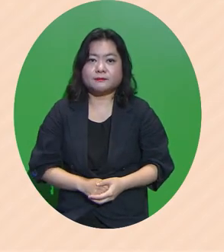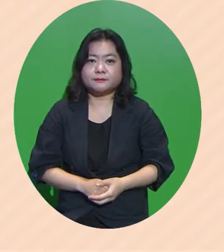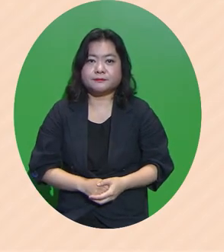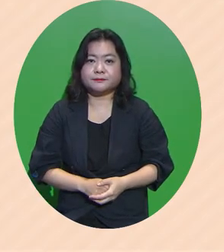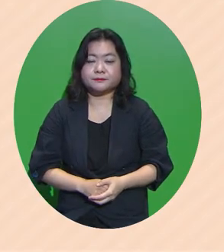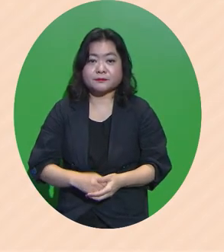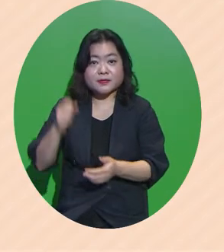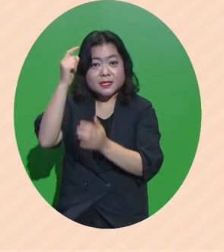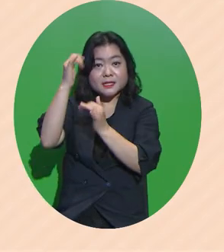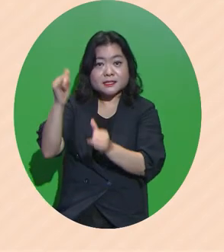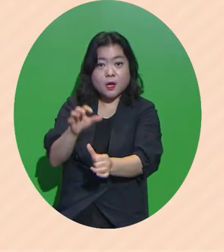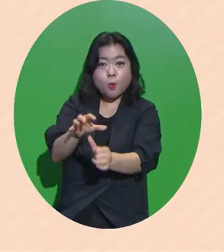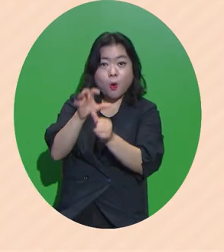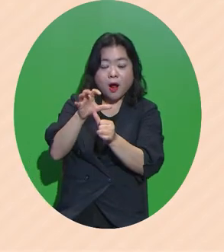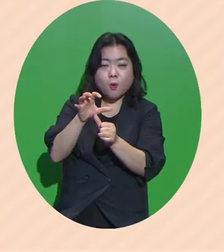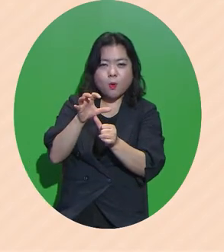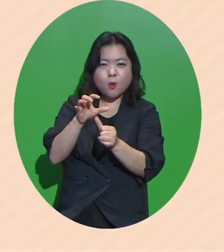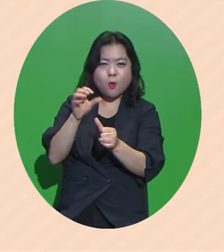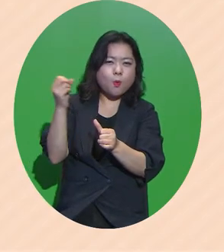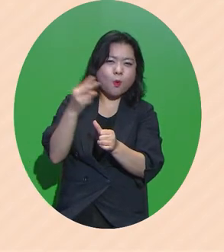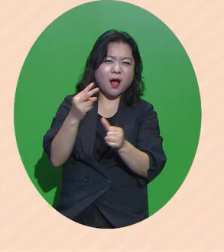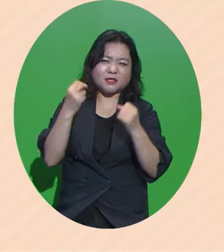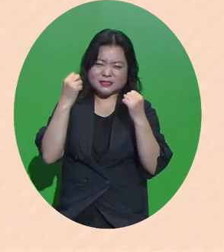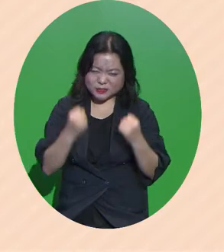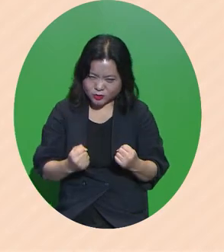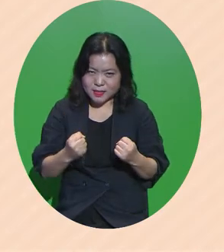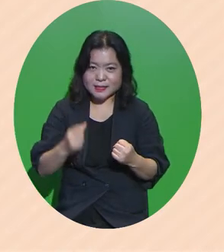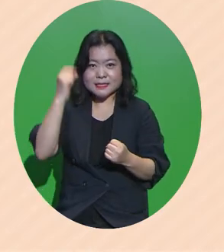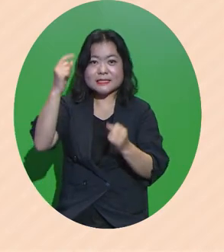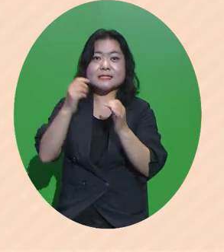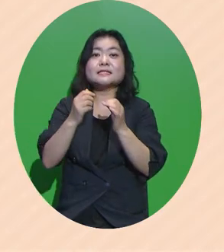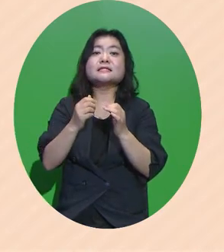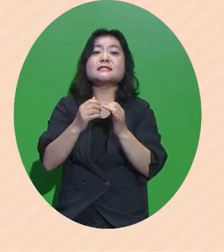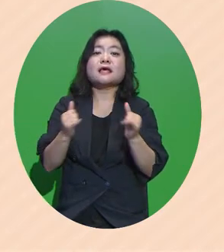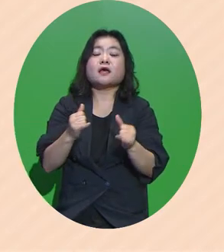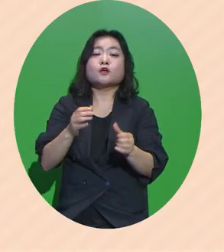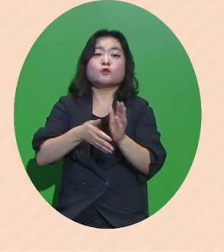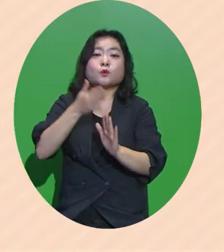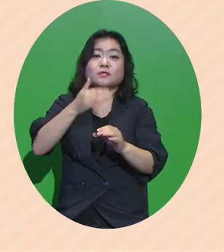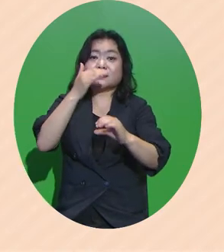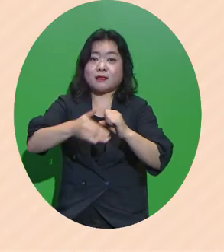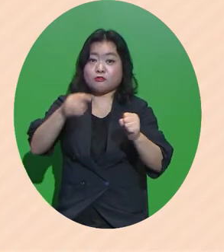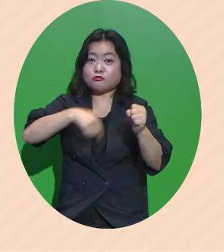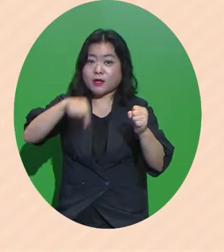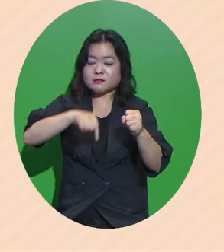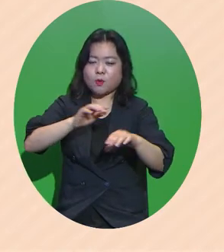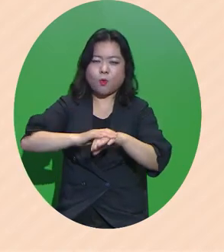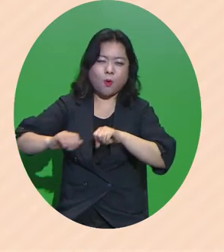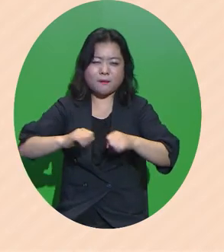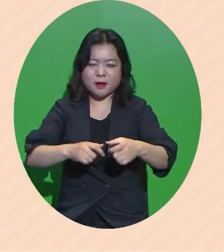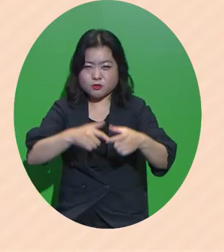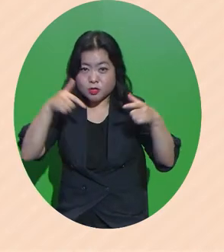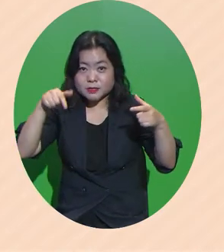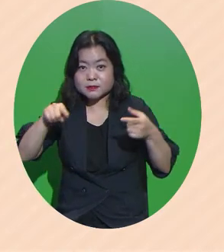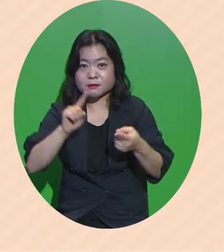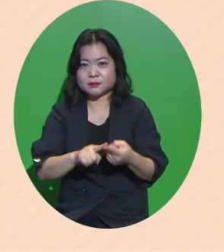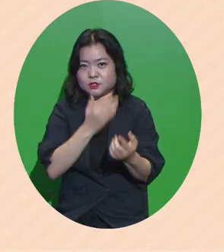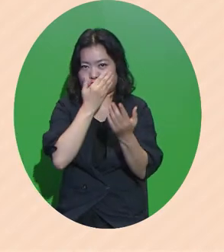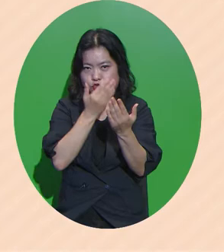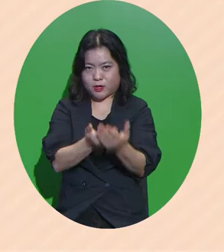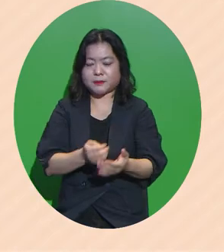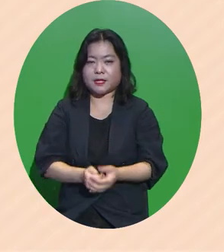인재의 활용 정착이 바로 인재도시 대구 이곳에서 활발하게 이루어지도록 하는 것이 중요합니다